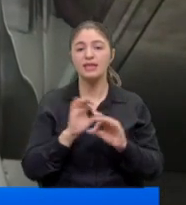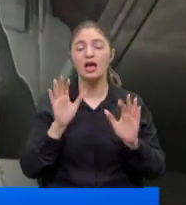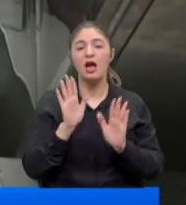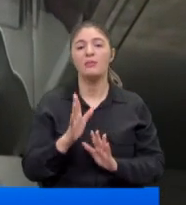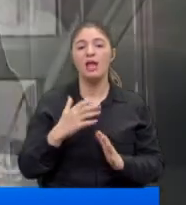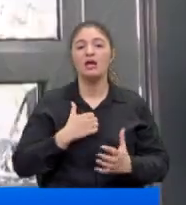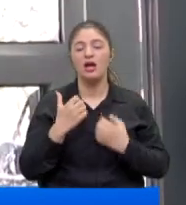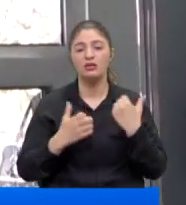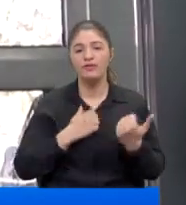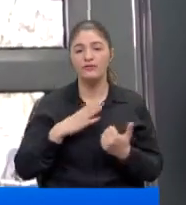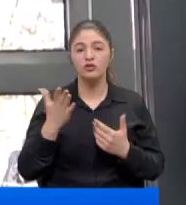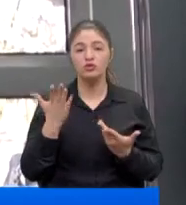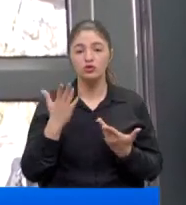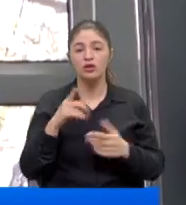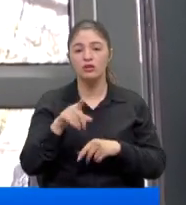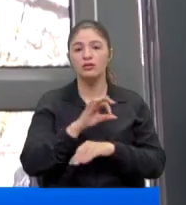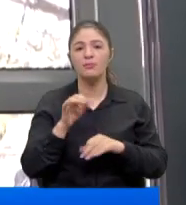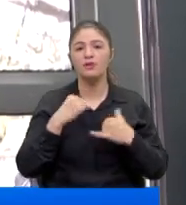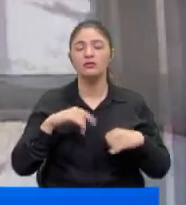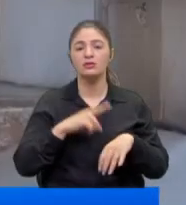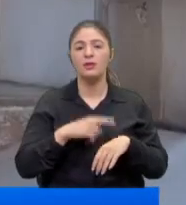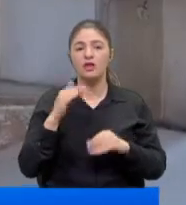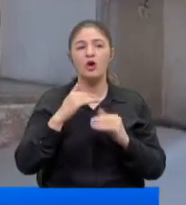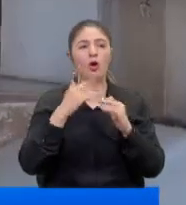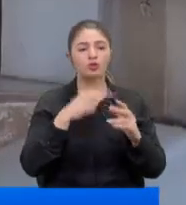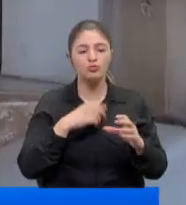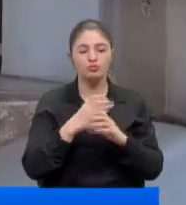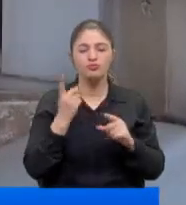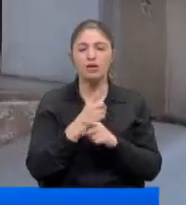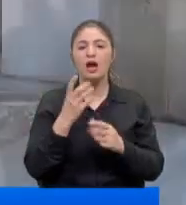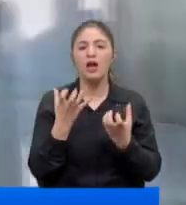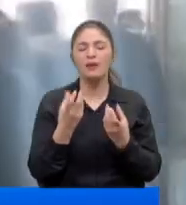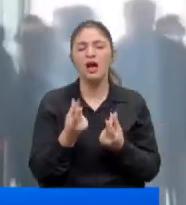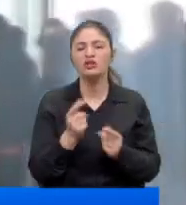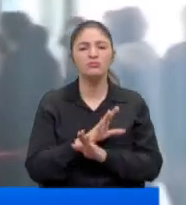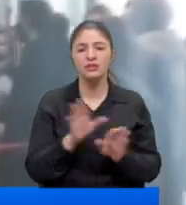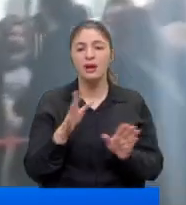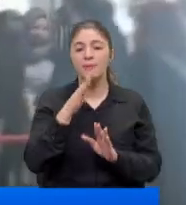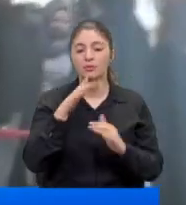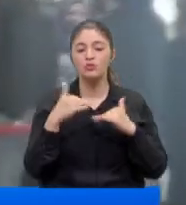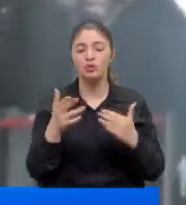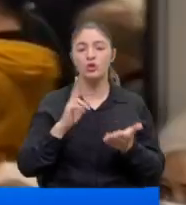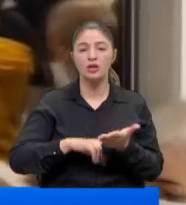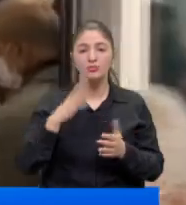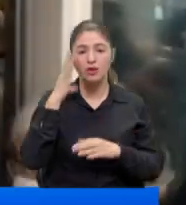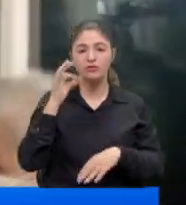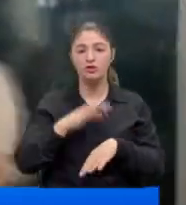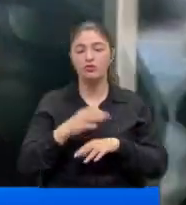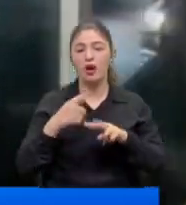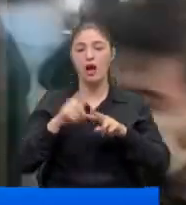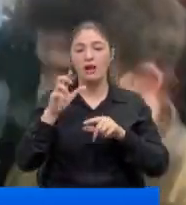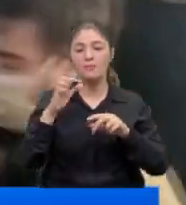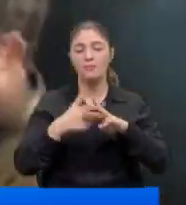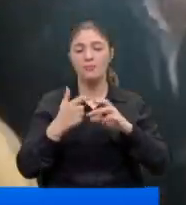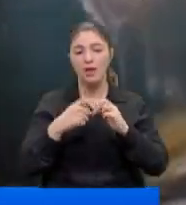kalmasından endişe ediliyor. Çünkü sömester zamanı geldi. Toplu ulaşımda kalabalıklar kaçınılmaz. Bilim kurulu üyesi Prof. Dr. Alper Şener,